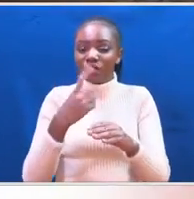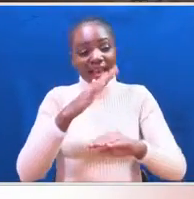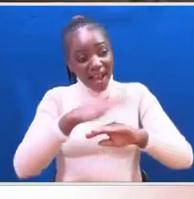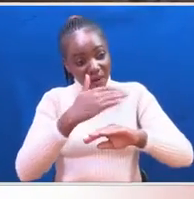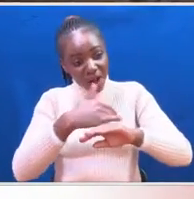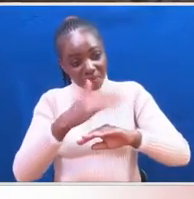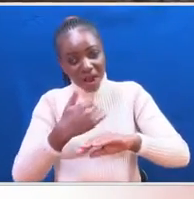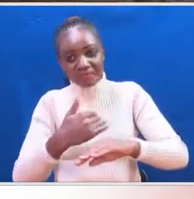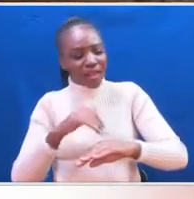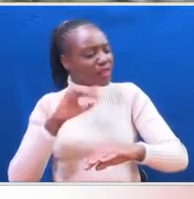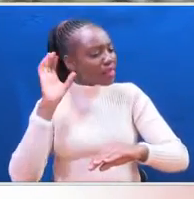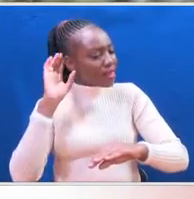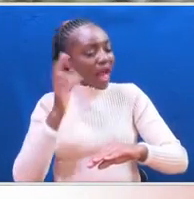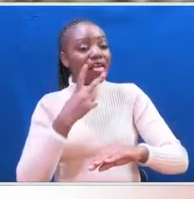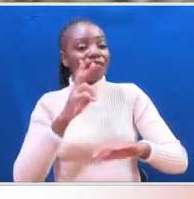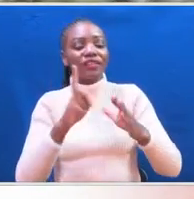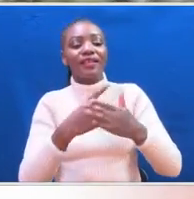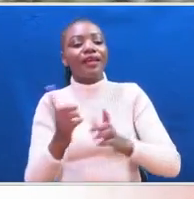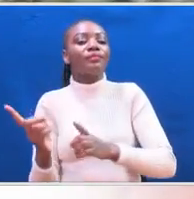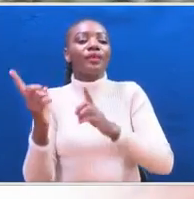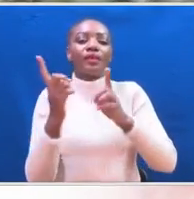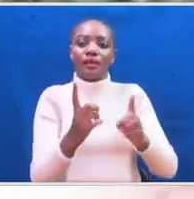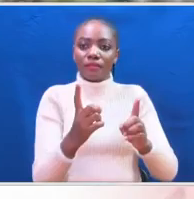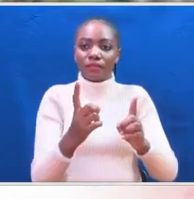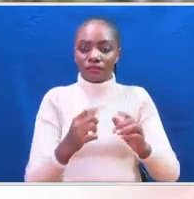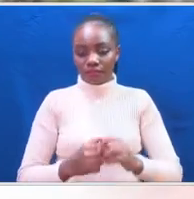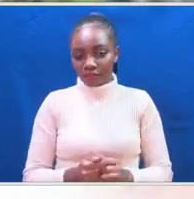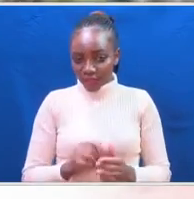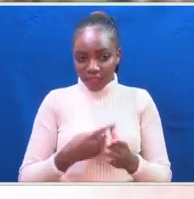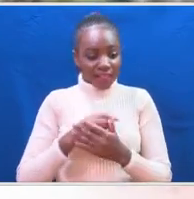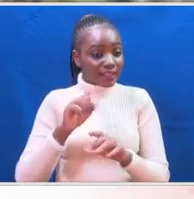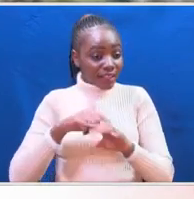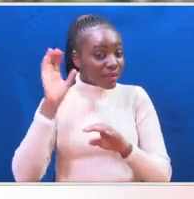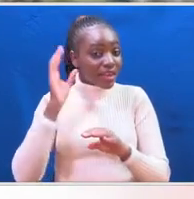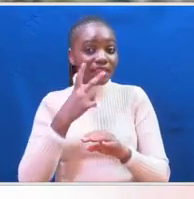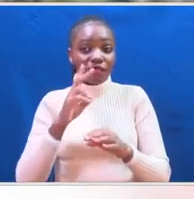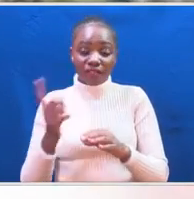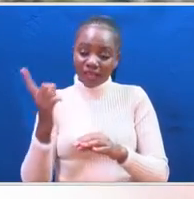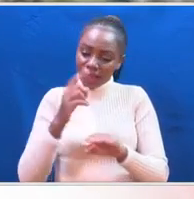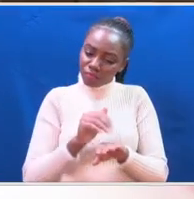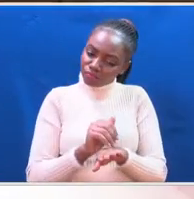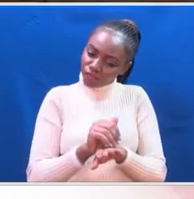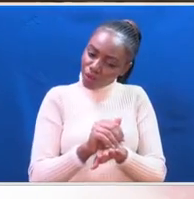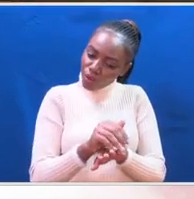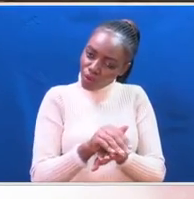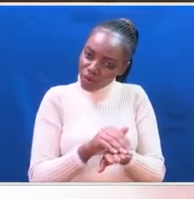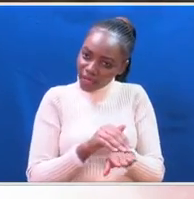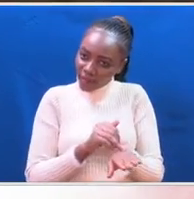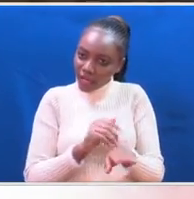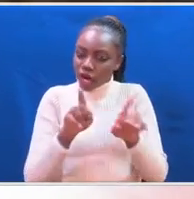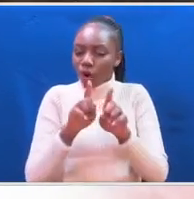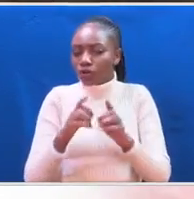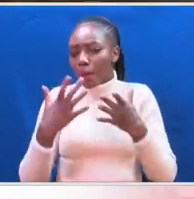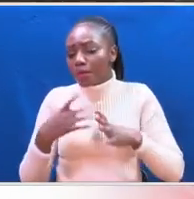akiwa hata kwa umbali, wakati nimamuida anasikiriza kwanza, akisikia sauti, anakucha pole pole. Kwa yule mutu ambayo